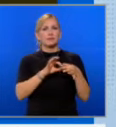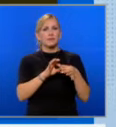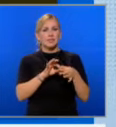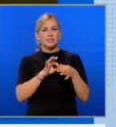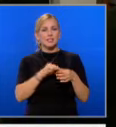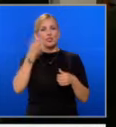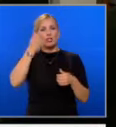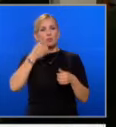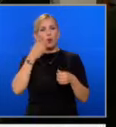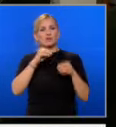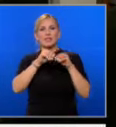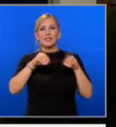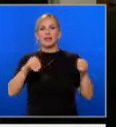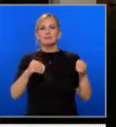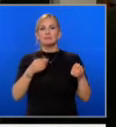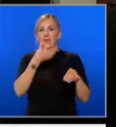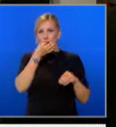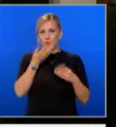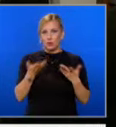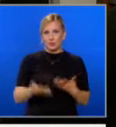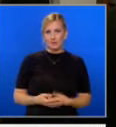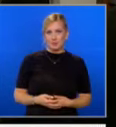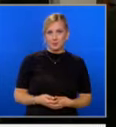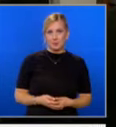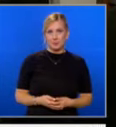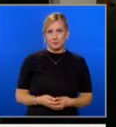по темата очаквайте в централната емисия по свете и у нас.